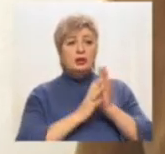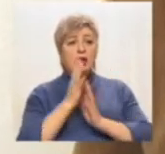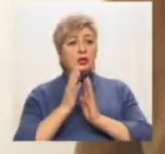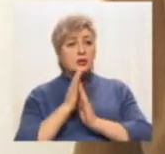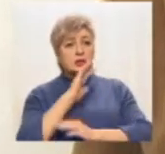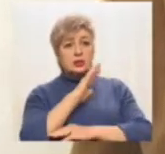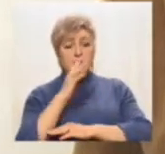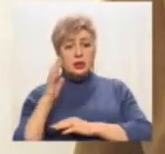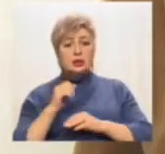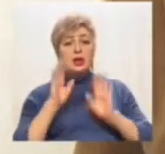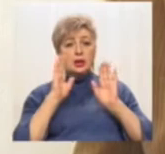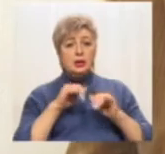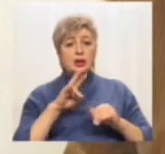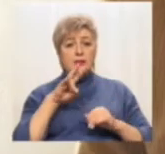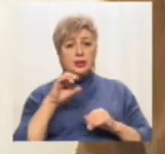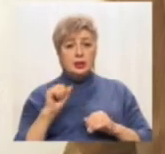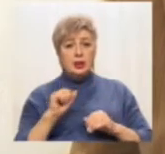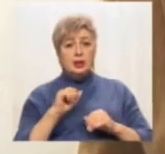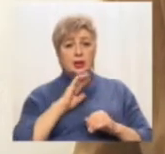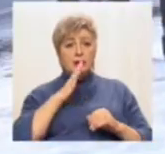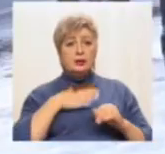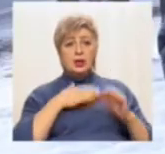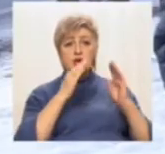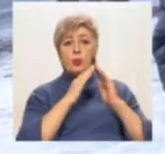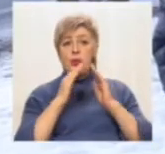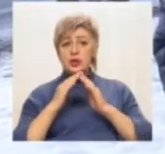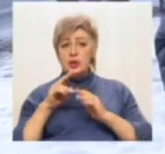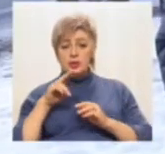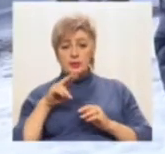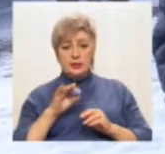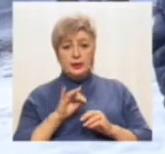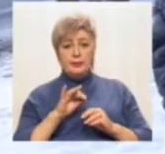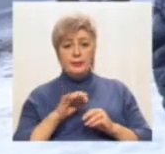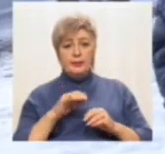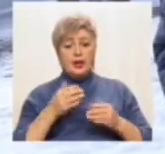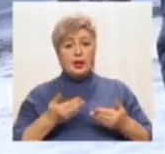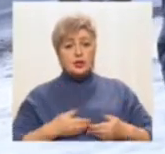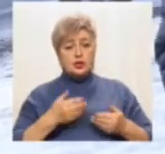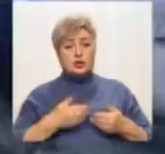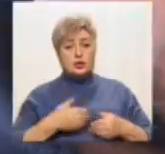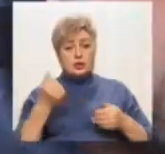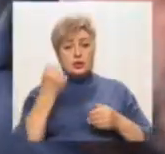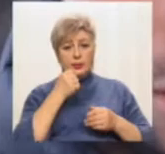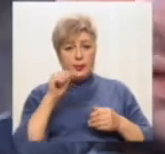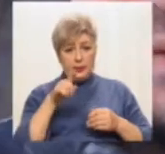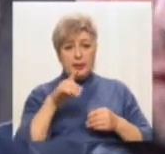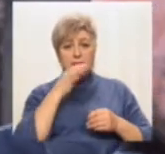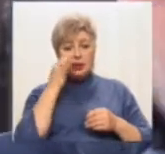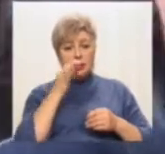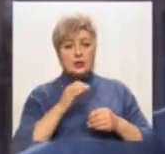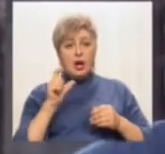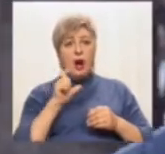і навіть на наші будівлі. Мешканець житлового масиву «Перемога-4» Денис Віноградов каже,